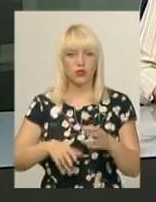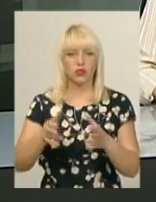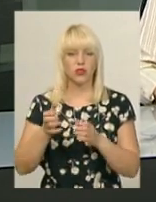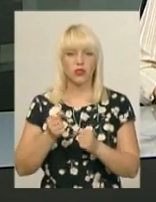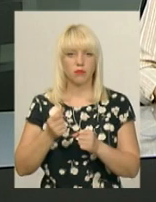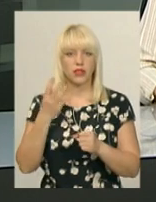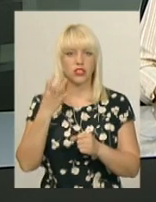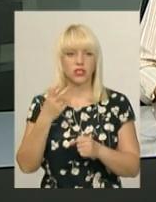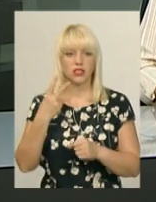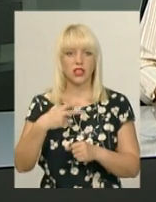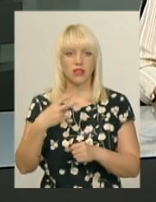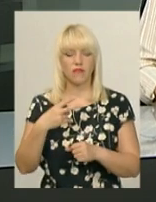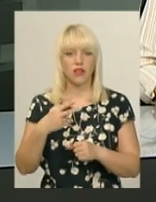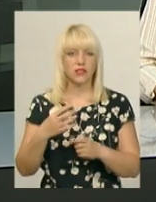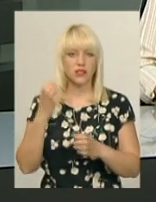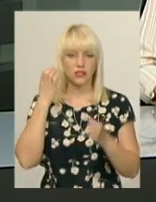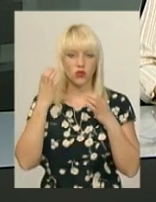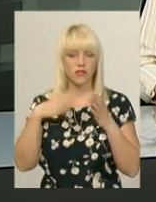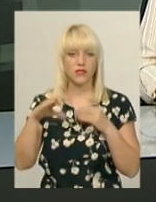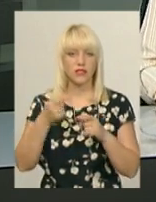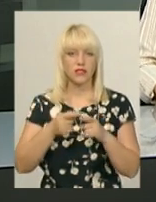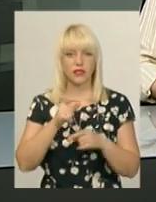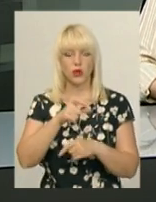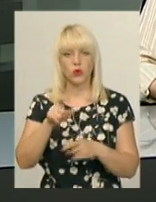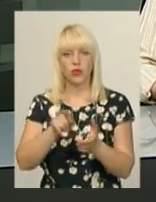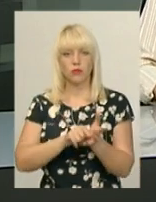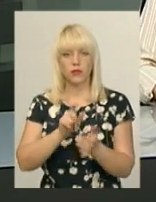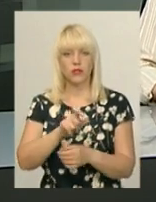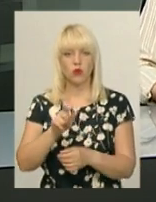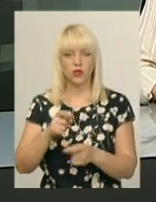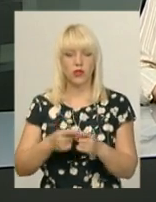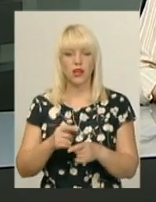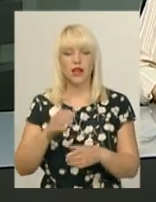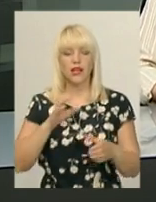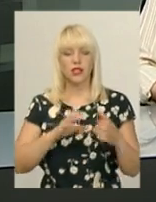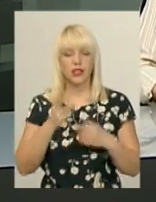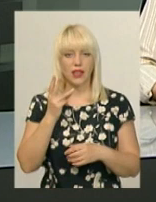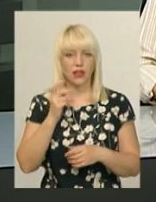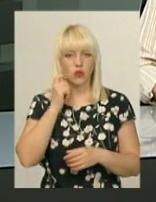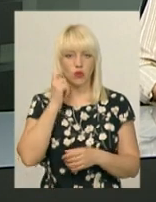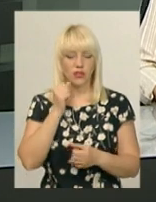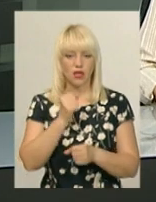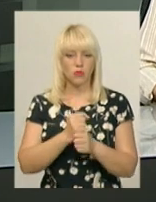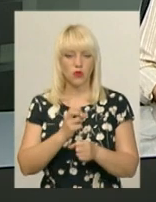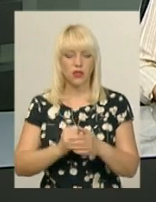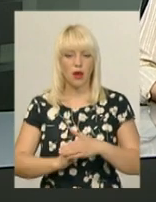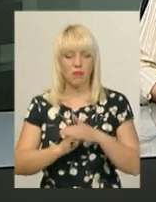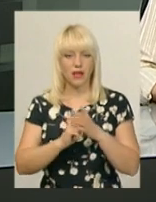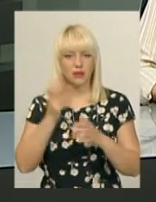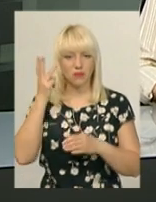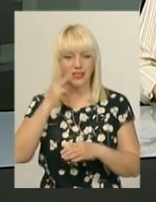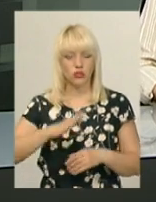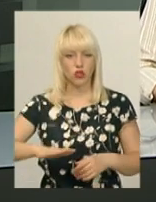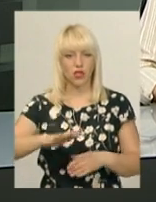420 слухачів. Всі вони – пенсіонери. Нагадаю, університет третього віку запрацював на базі Хмельницького міського територіального